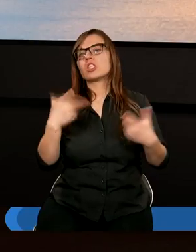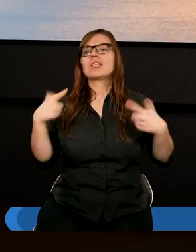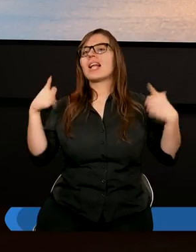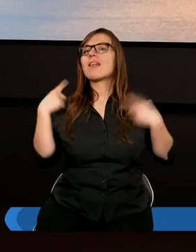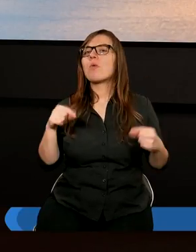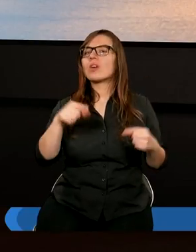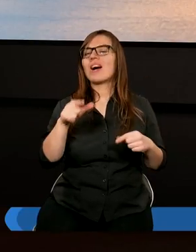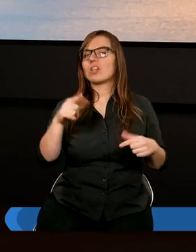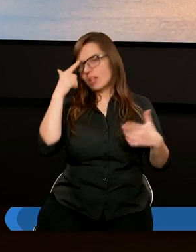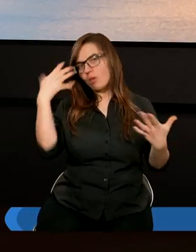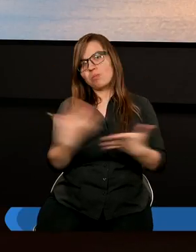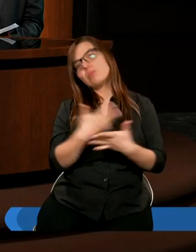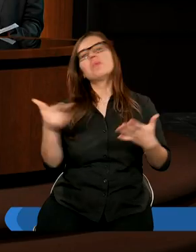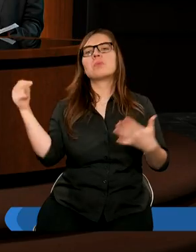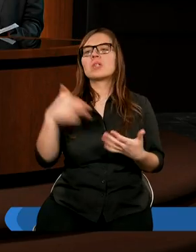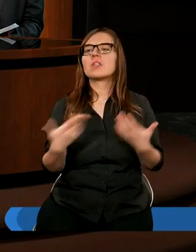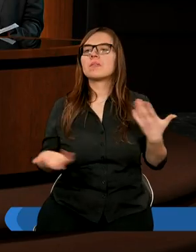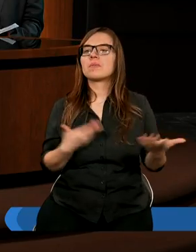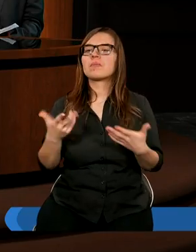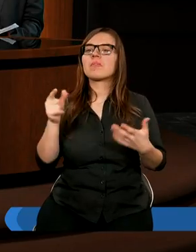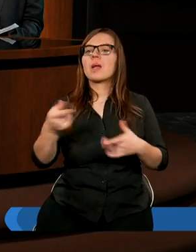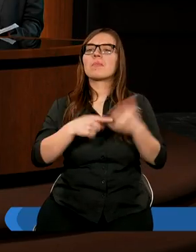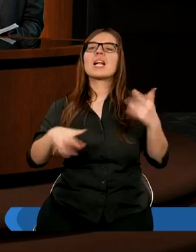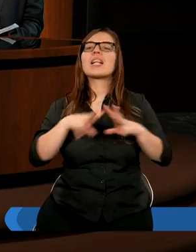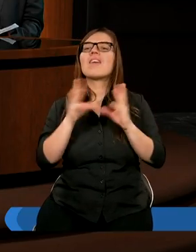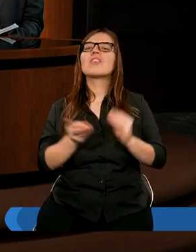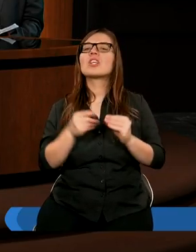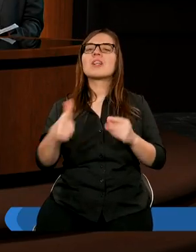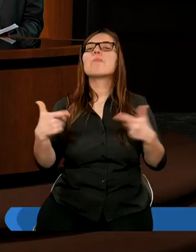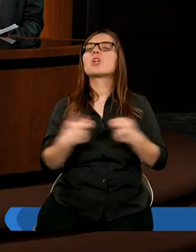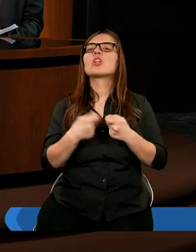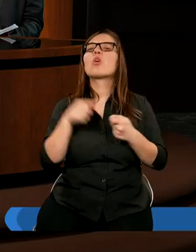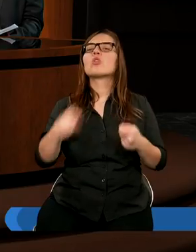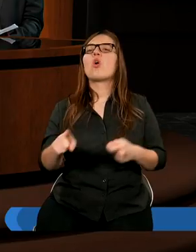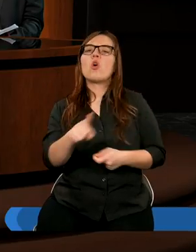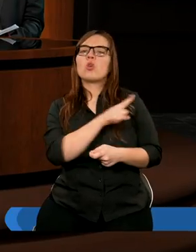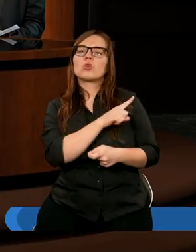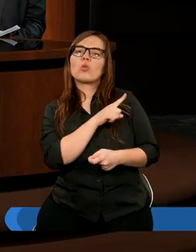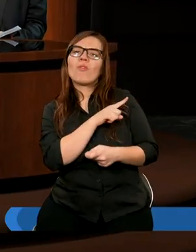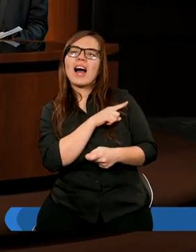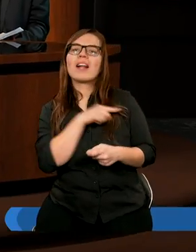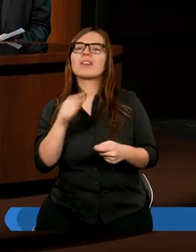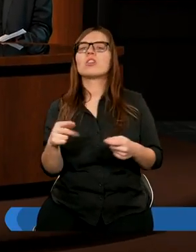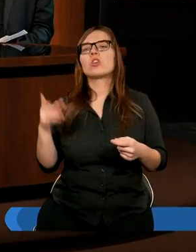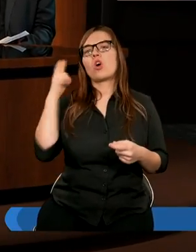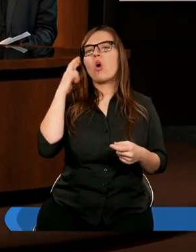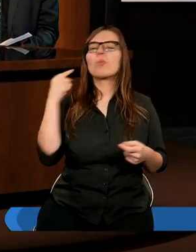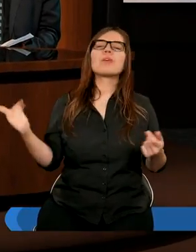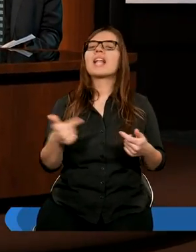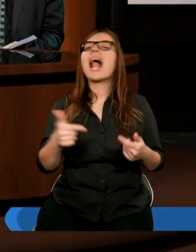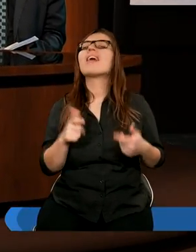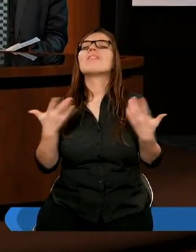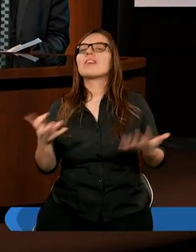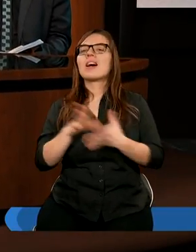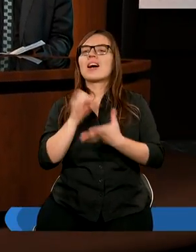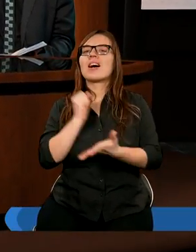spodziewać tego? Przede wszystkim to czuwanie należy rozumieć w